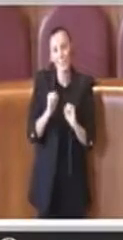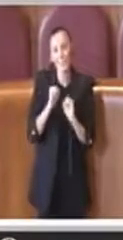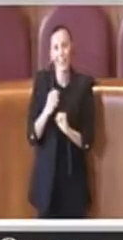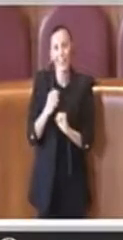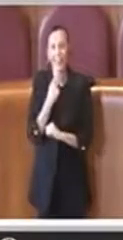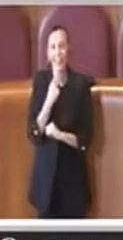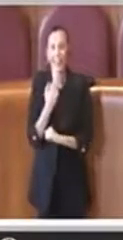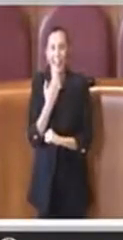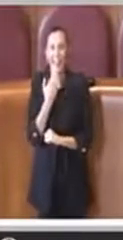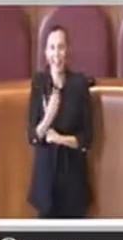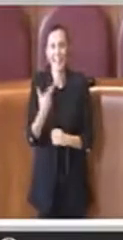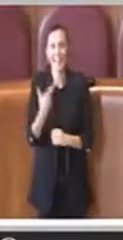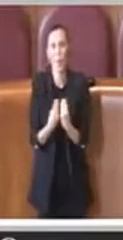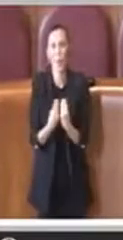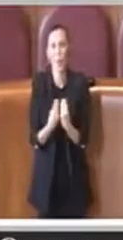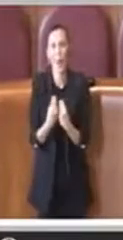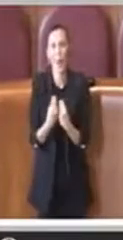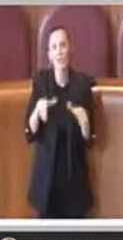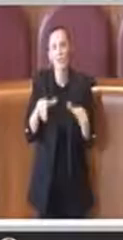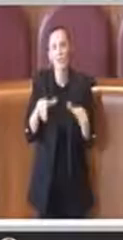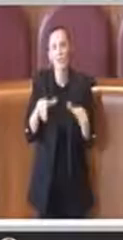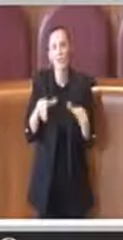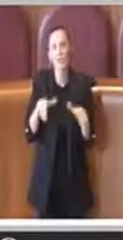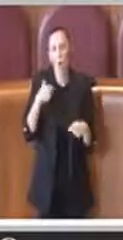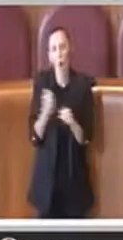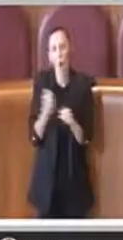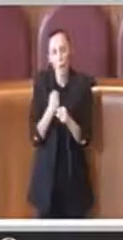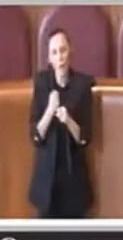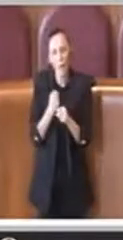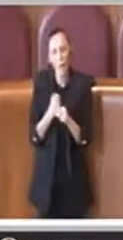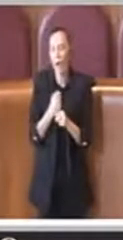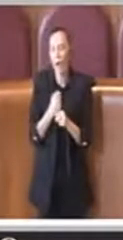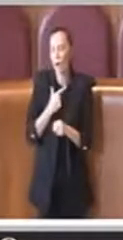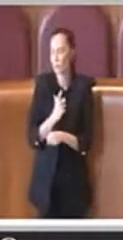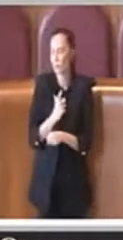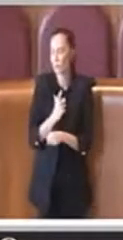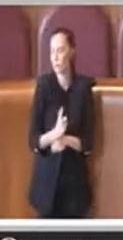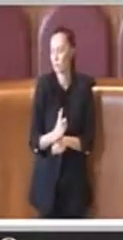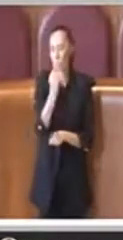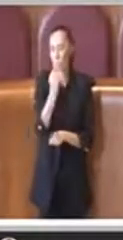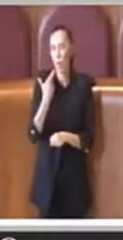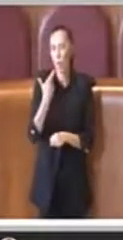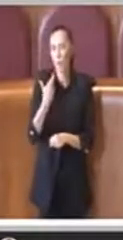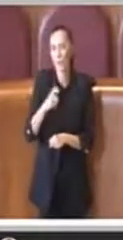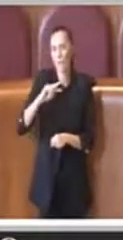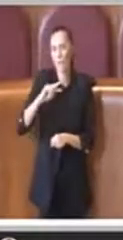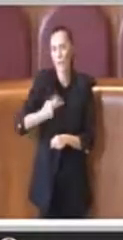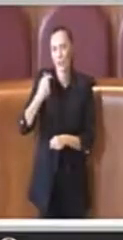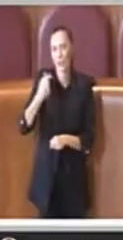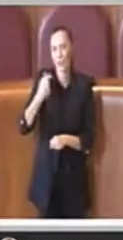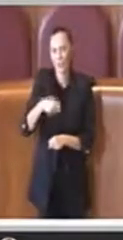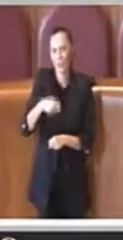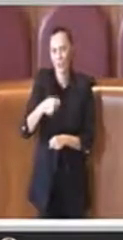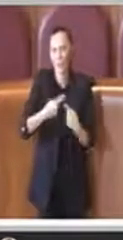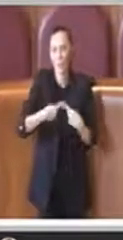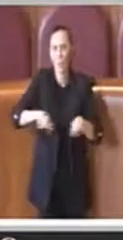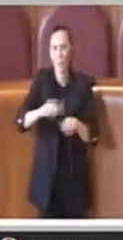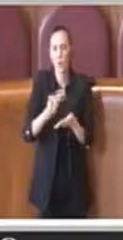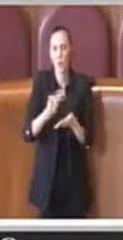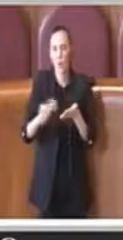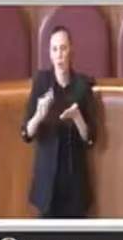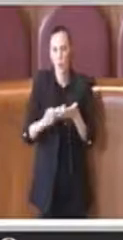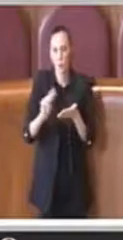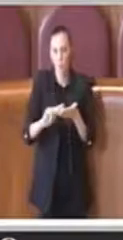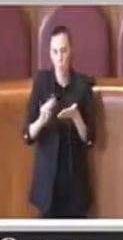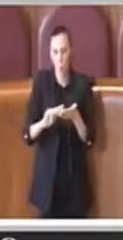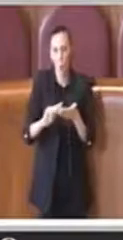Angelucci con il quale ho lavorato proprio in quanto anche vicepresidente della Commissione Scuola oltre che